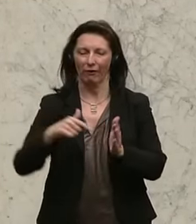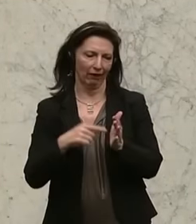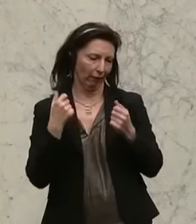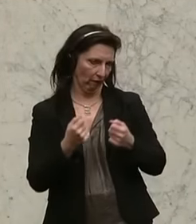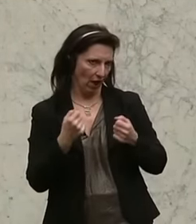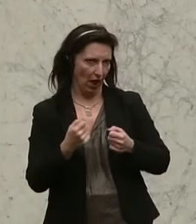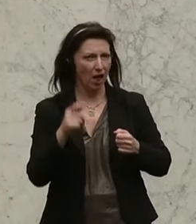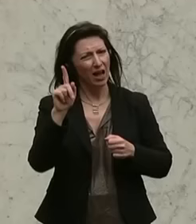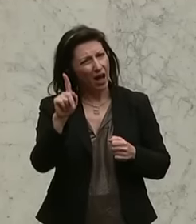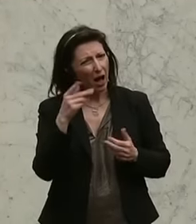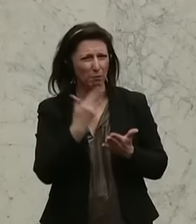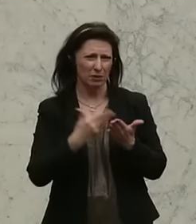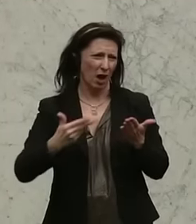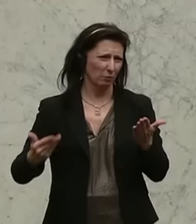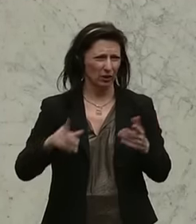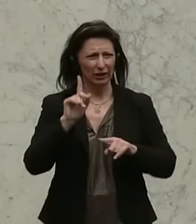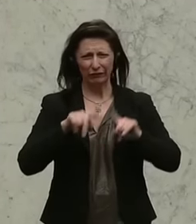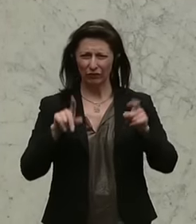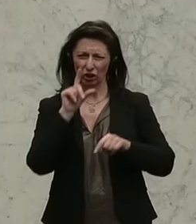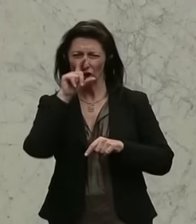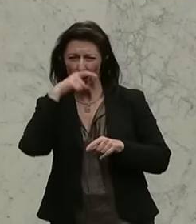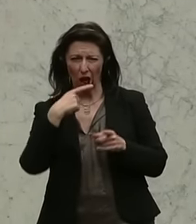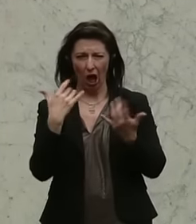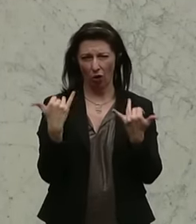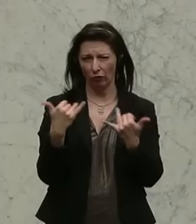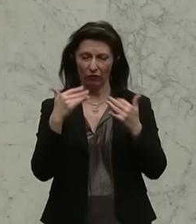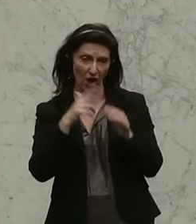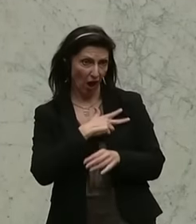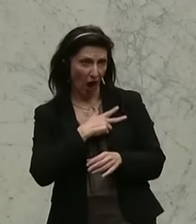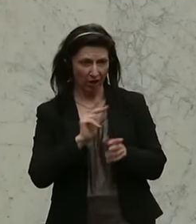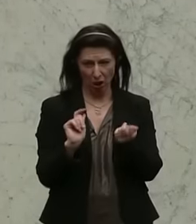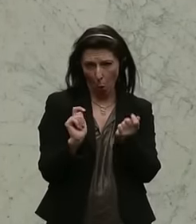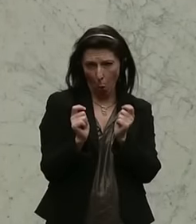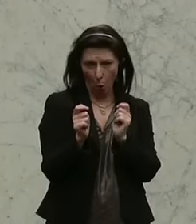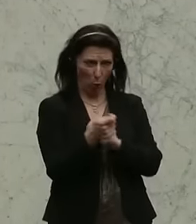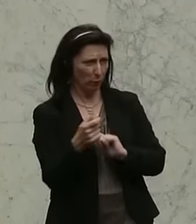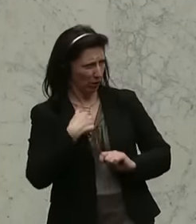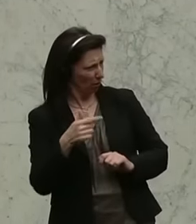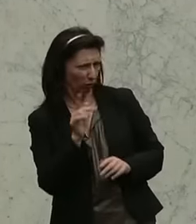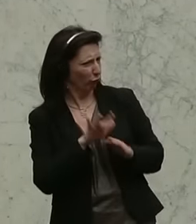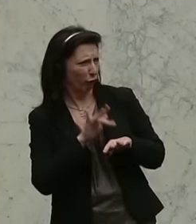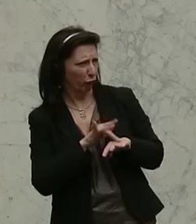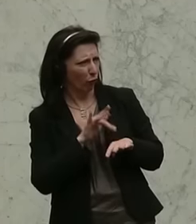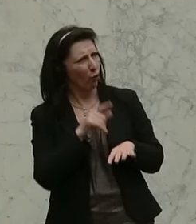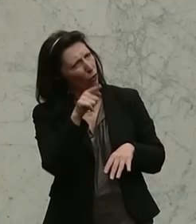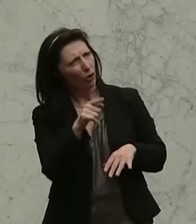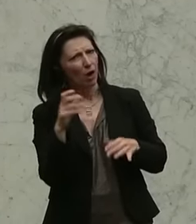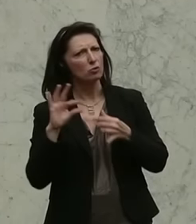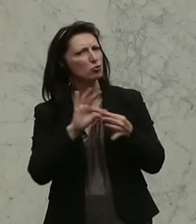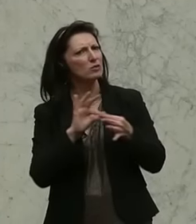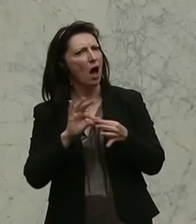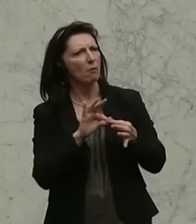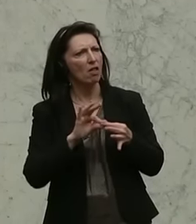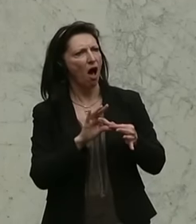argumentieren mit unterschiedlichsten Winkelzügen oder Verdrehungen der Tatsachen, kommt es so vor, dass Sie wirklich versuchen, diese Zusammenhänge in